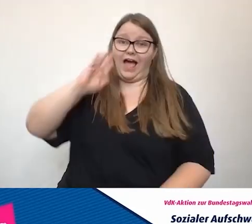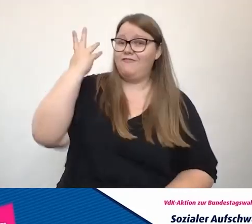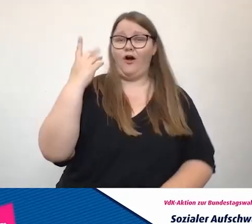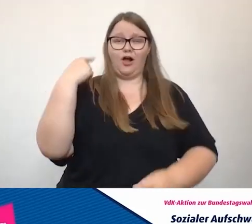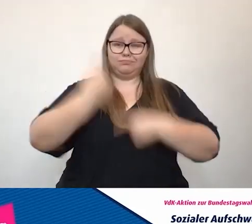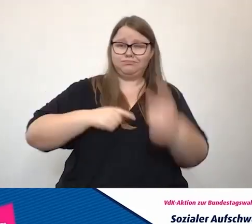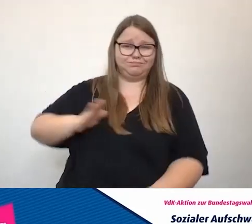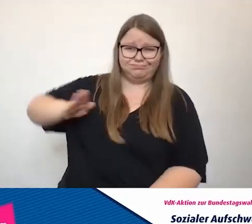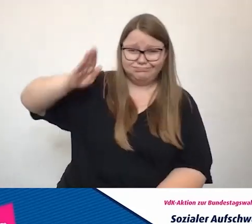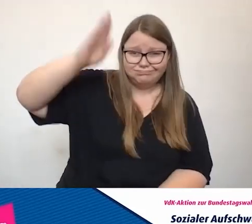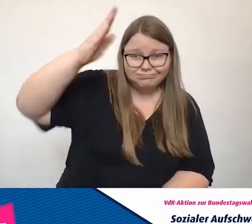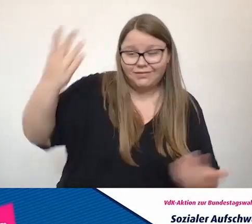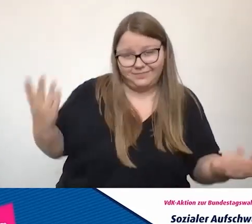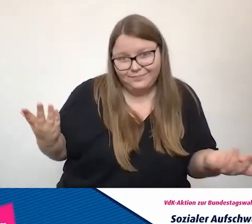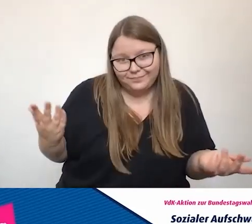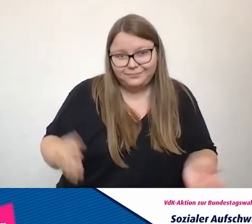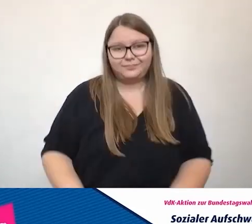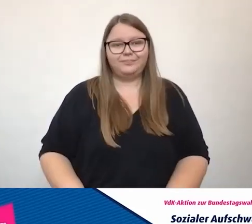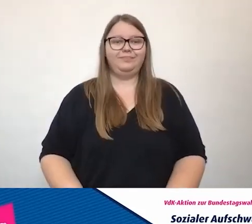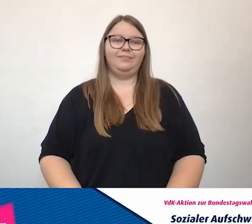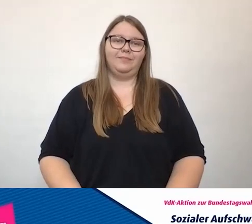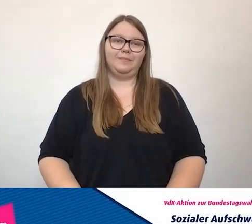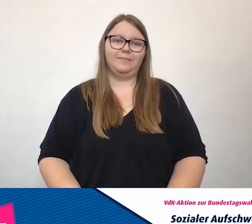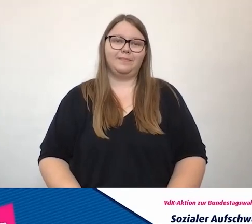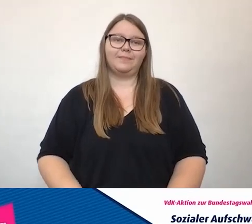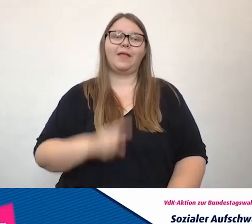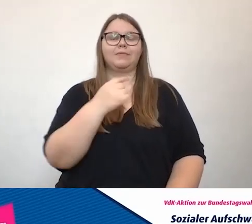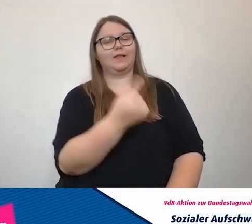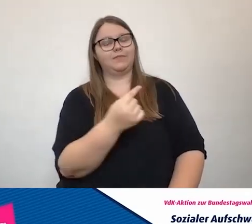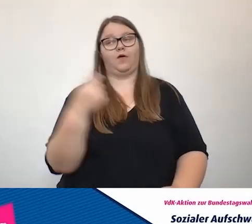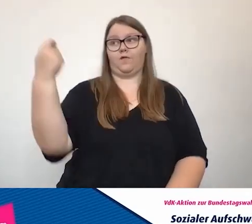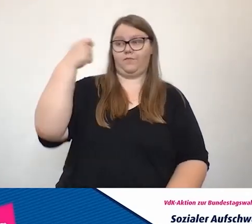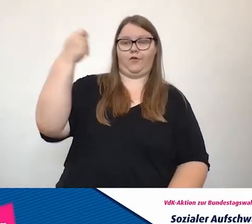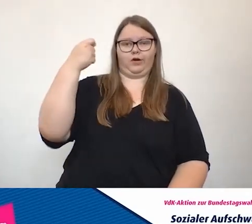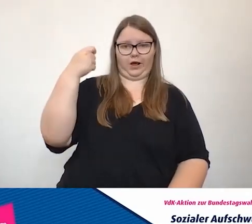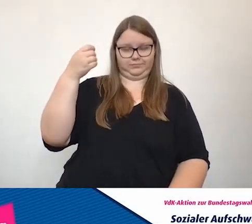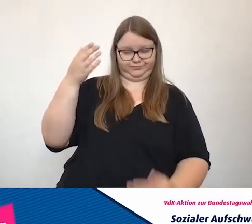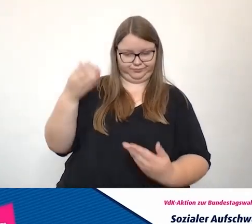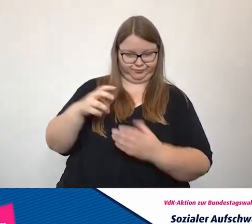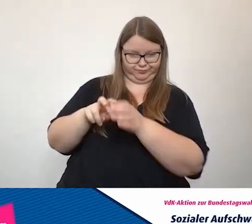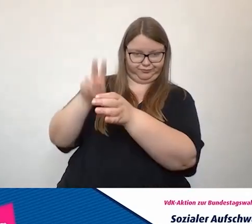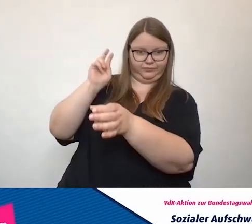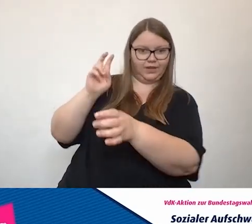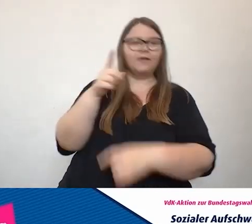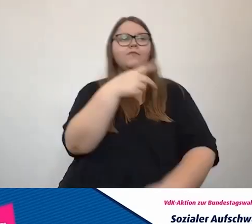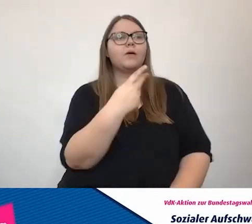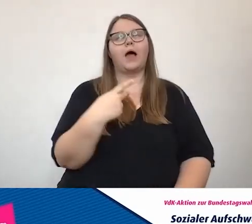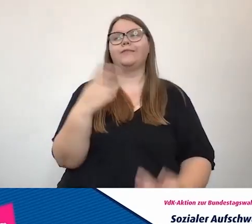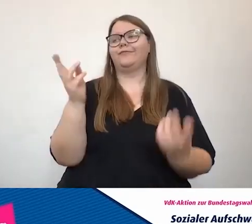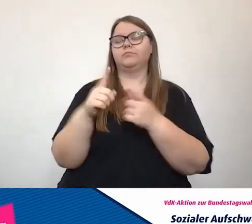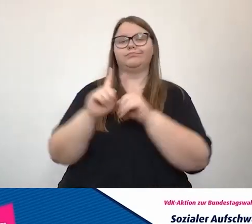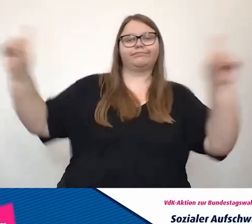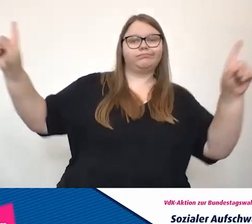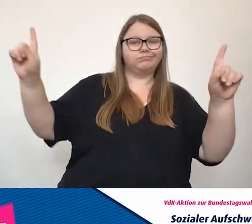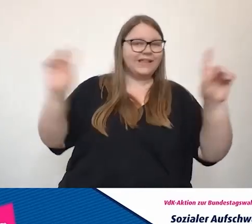riesiger Erfolg gewesen ist. Aber als du aus der Förderung rausgegangen bist, haben wir uns nicht aus den Augen verloren. Und